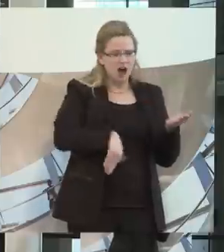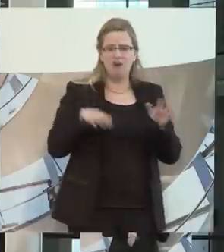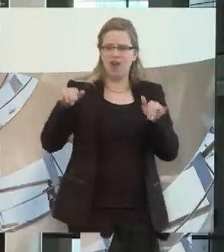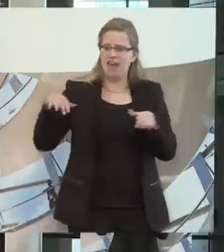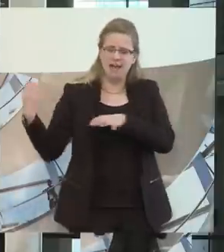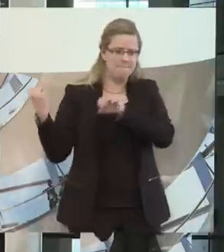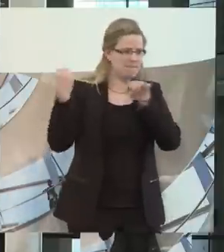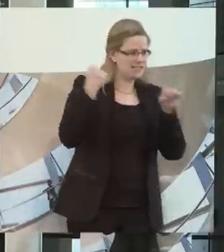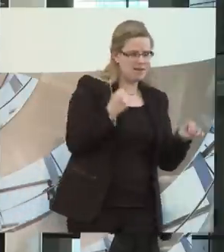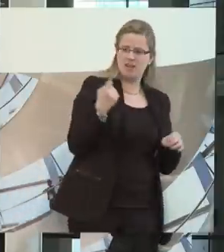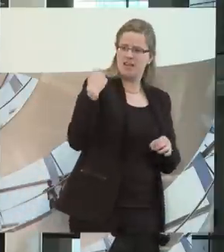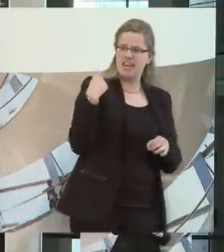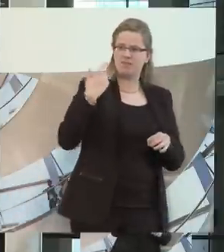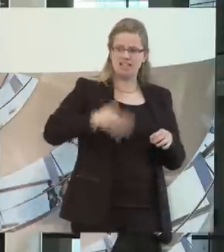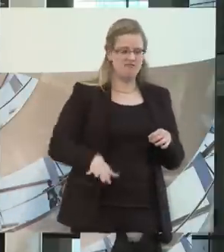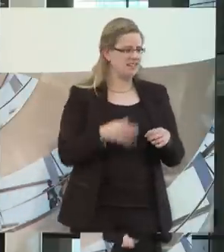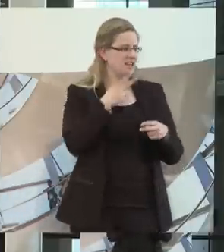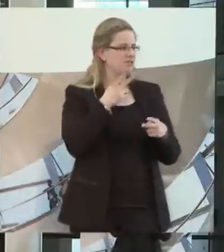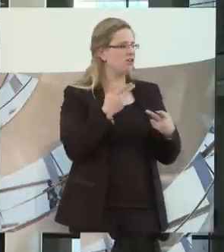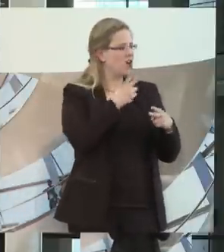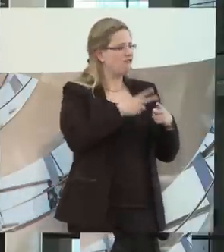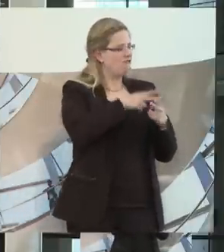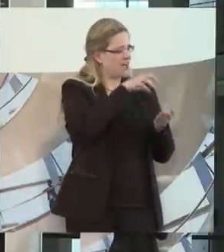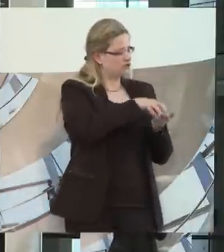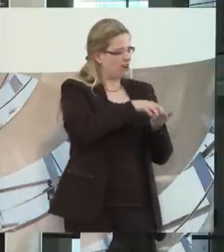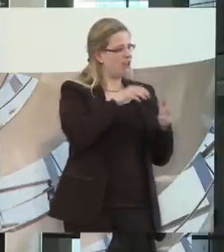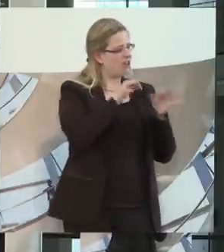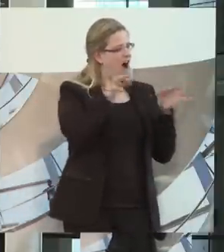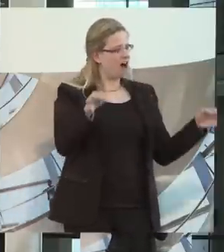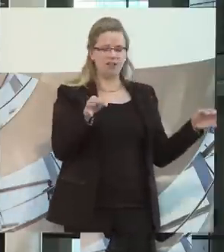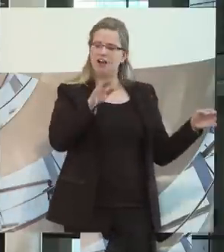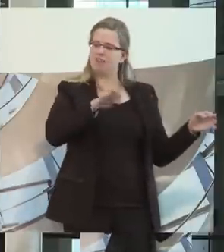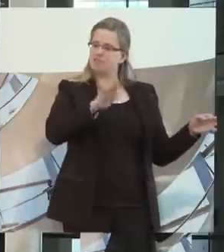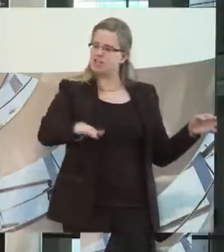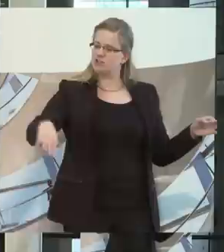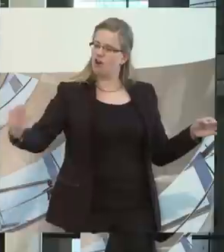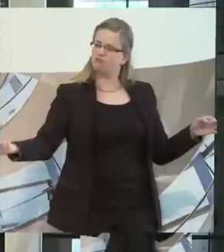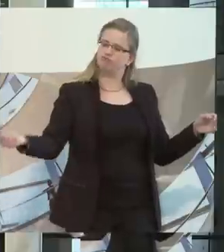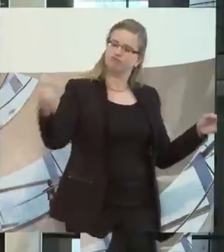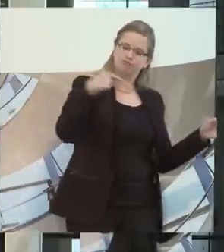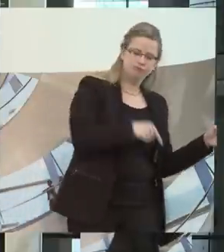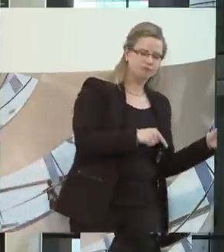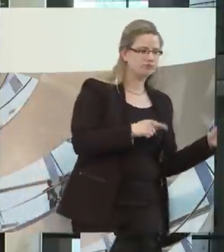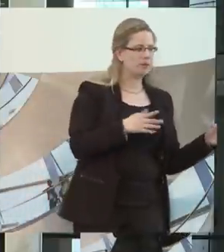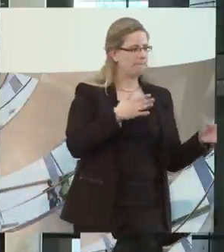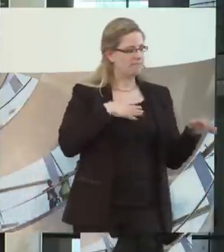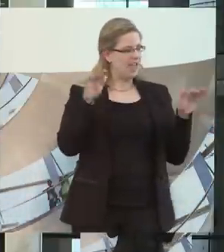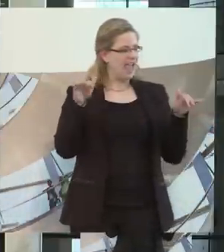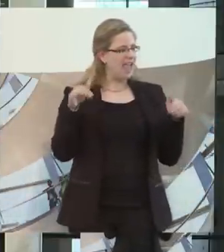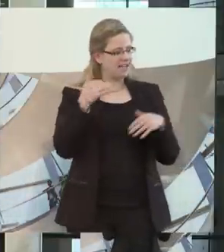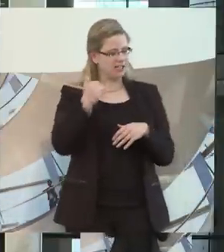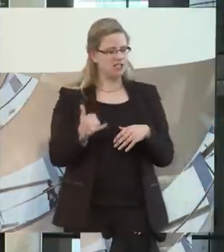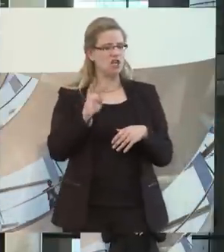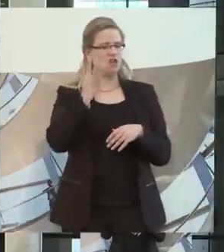Kindergartengruppe, die jetzt erst wieder da gehabt haben, Werkstatttag gemacht. Ich habe ein Kind, ein Enkelkind in der Schule, in der vierten Klasse, wir haben